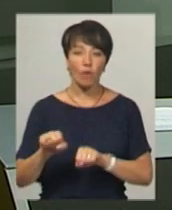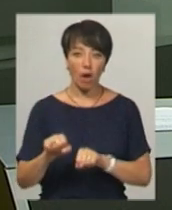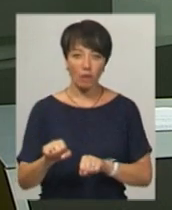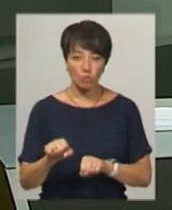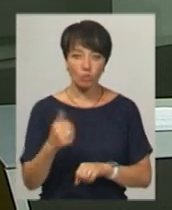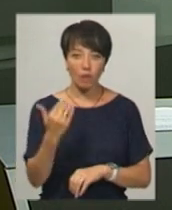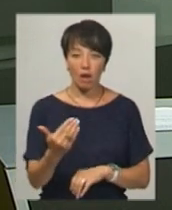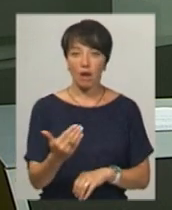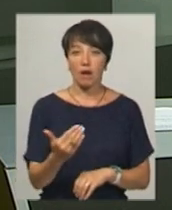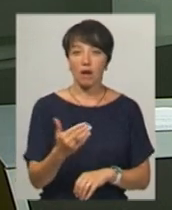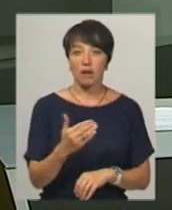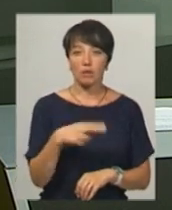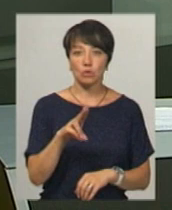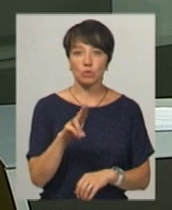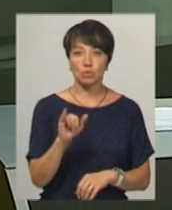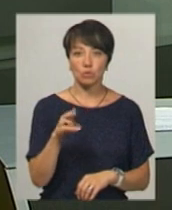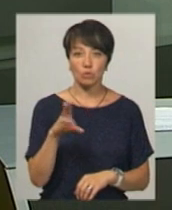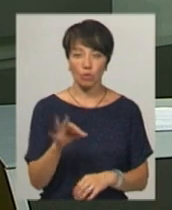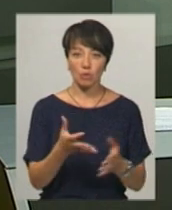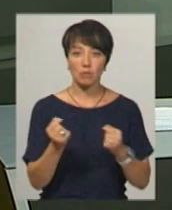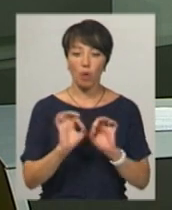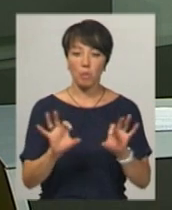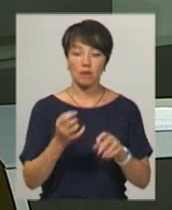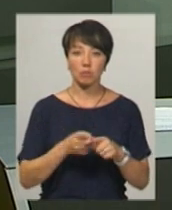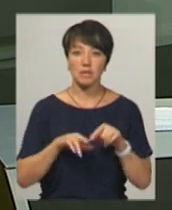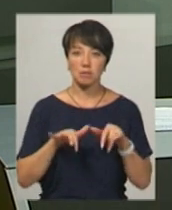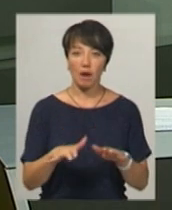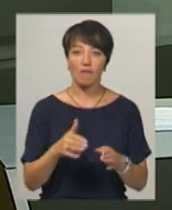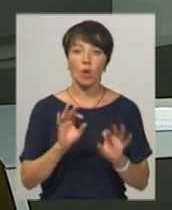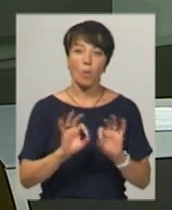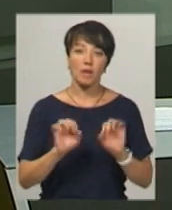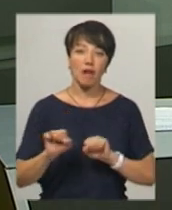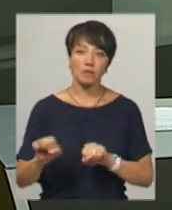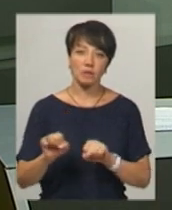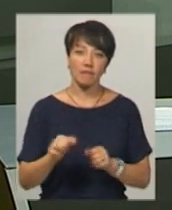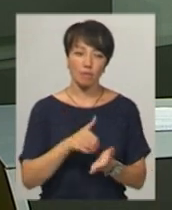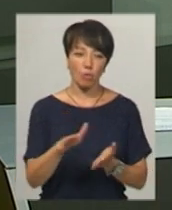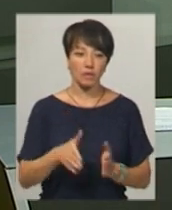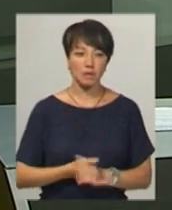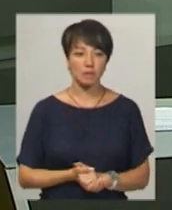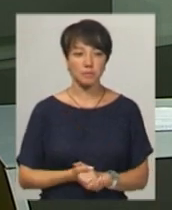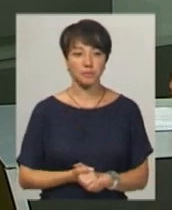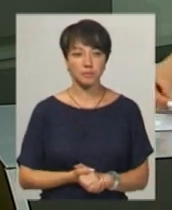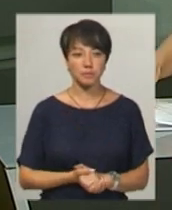Віктора Крайтора Лілією Дудко, аби отримати коментар по цій справі. Від коментарів адвокатеса відмовилася.